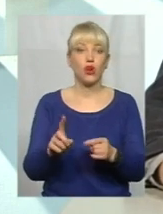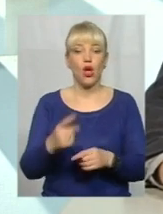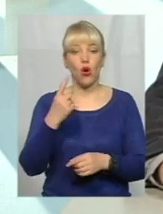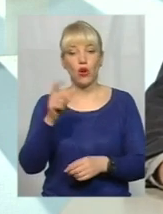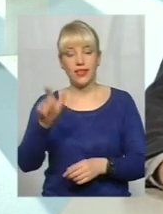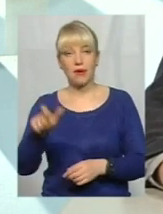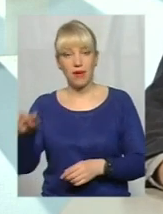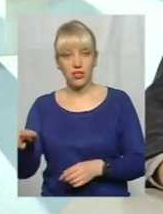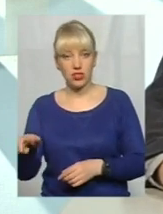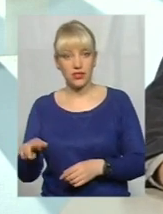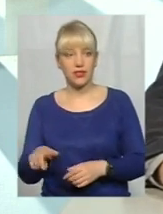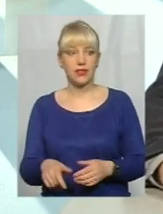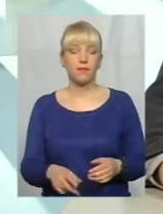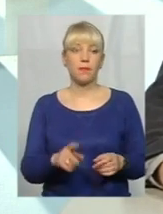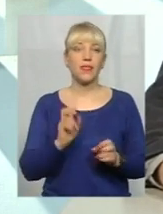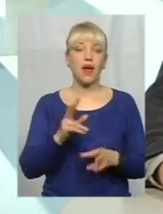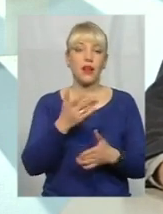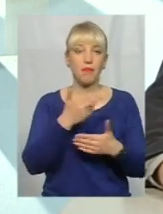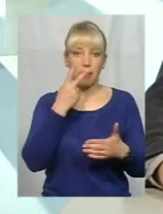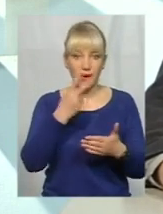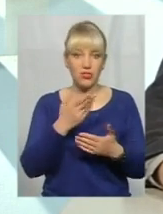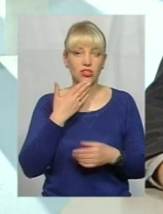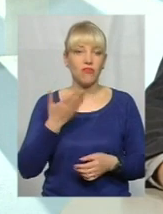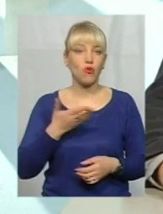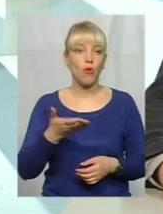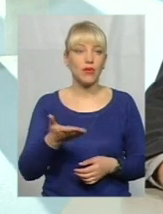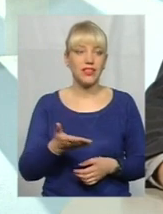мешканці ставлять, як ми бачили в коментарі,